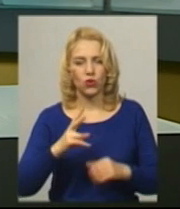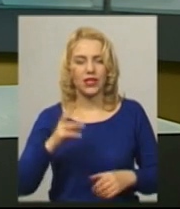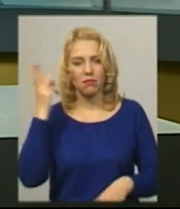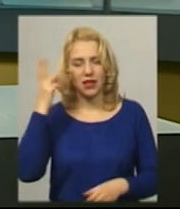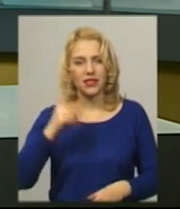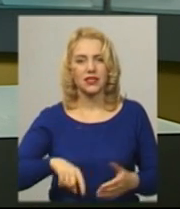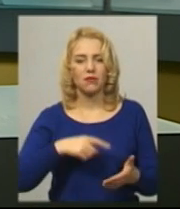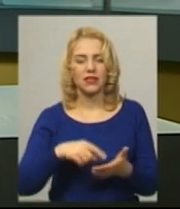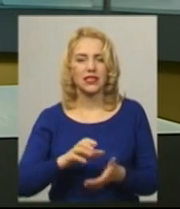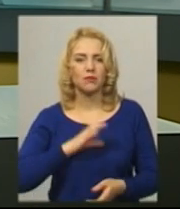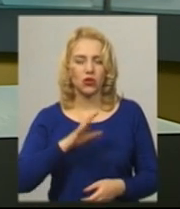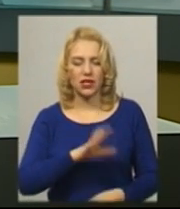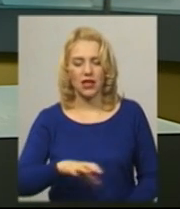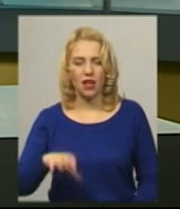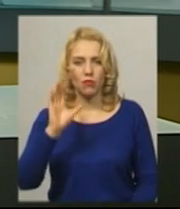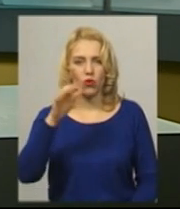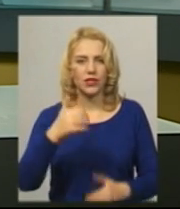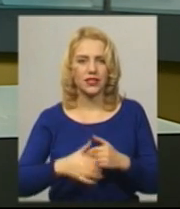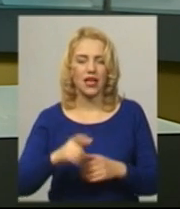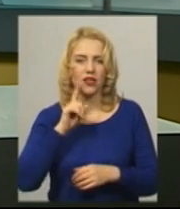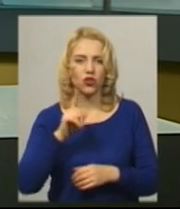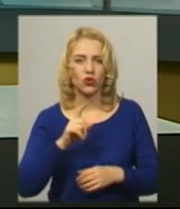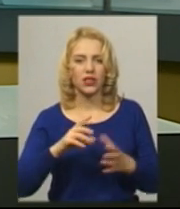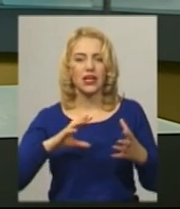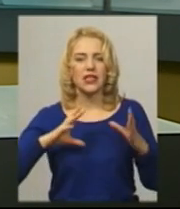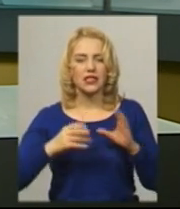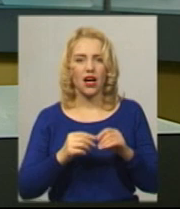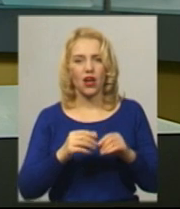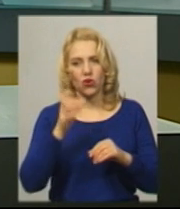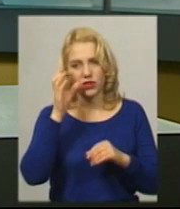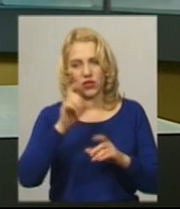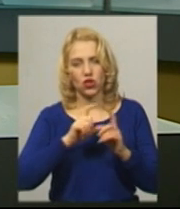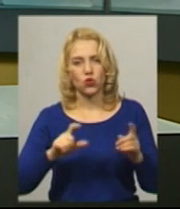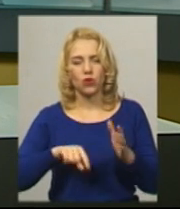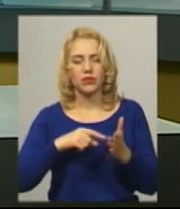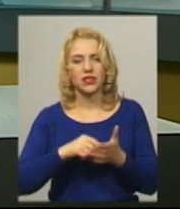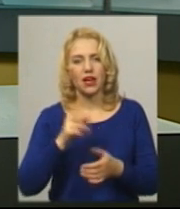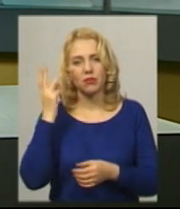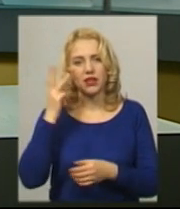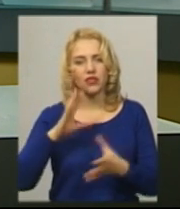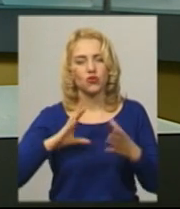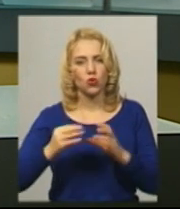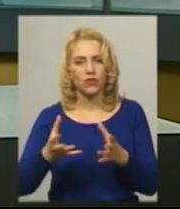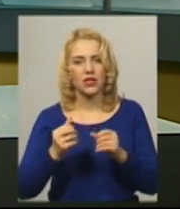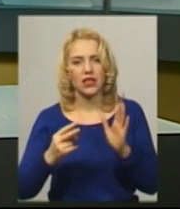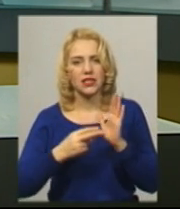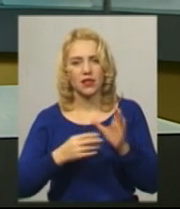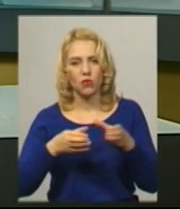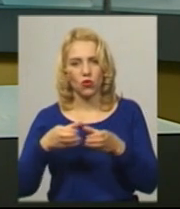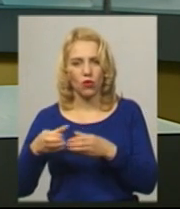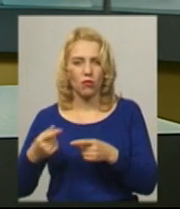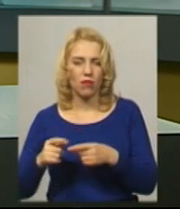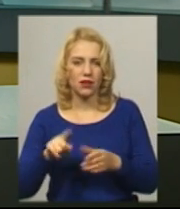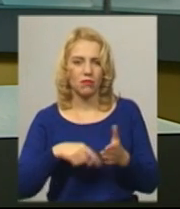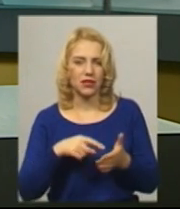спартакиаді з гандболу серед юнаків середніх загальноосвітніх шкіл Хмельницького. Всього у змаганнях взяло участь сім команд. Міська